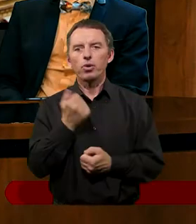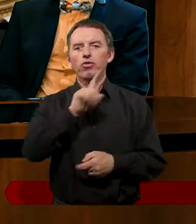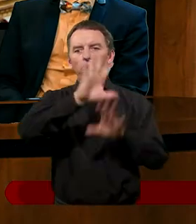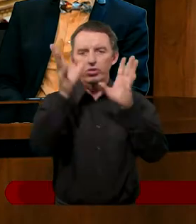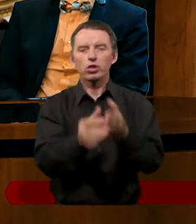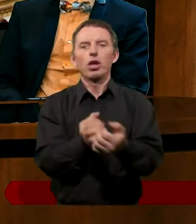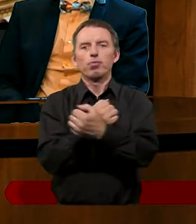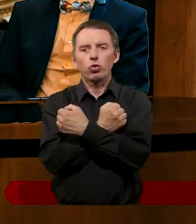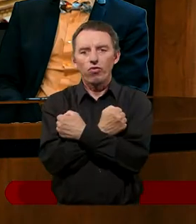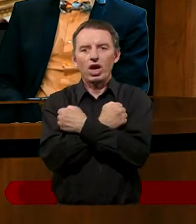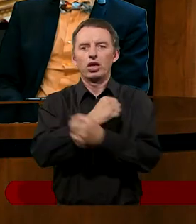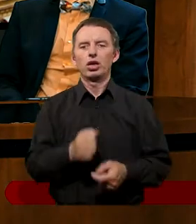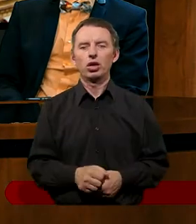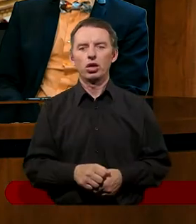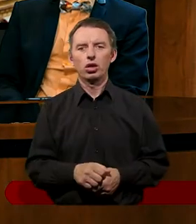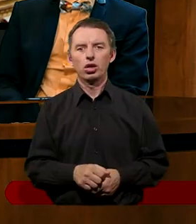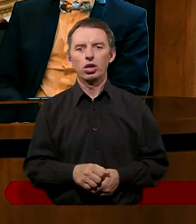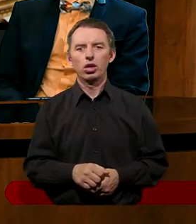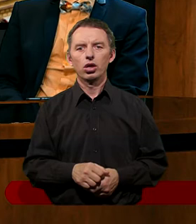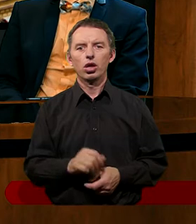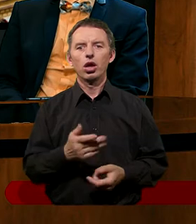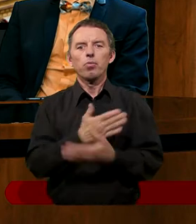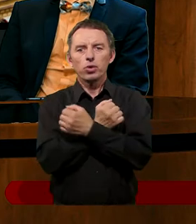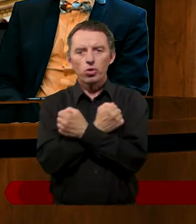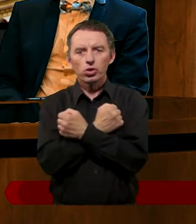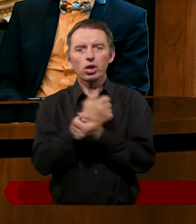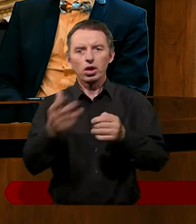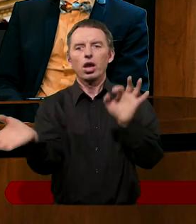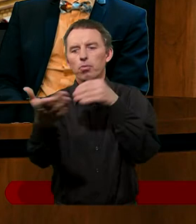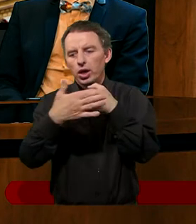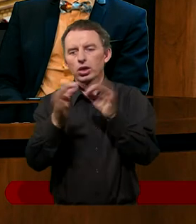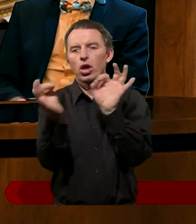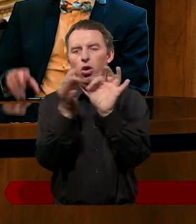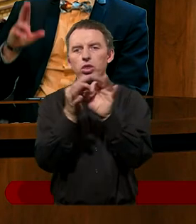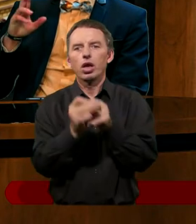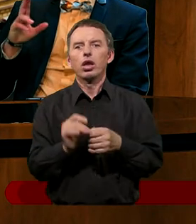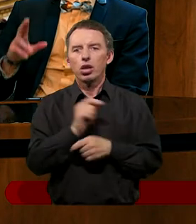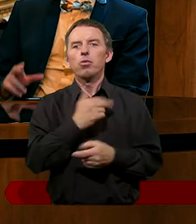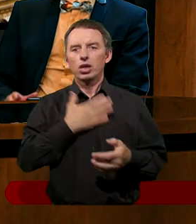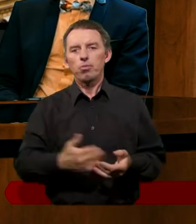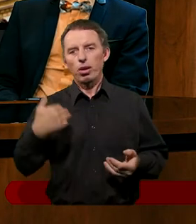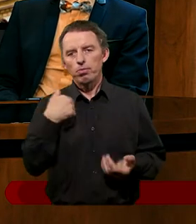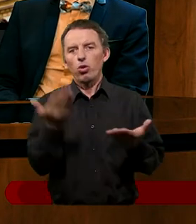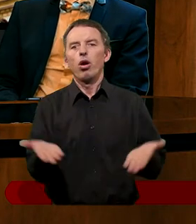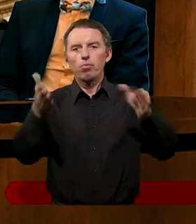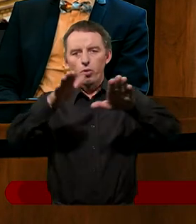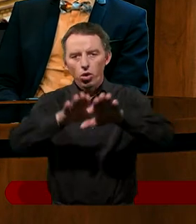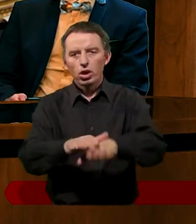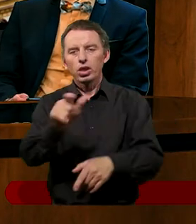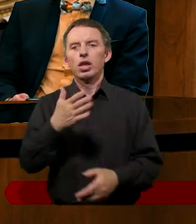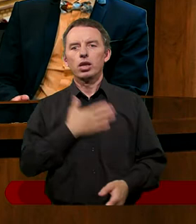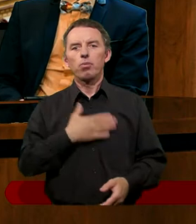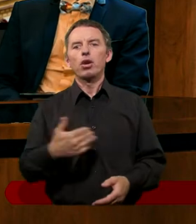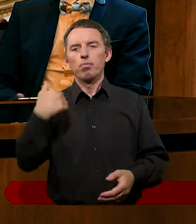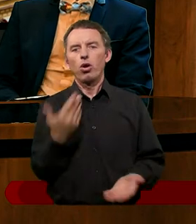mieli z nim ten bliski, bliski kontakt, żeby sabbat był dla nas błogosławieństwem i żeby ten